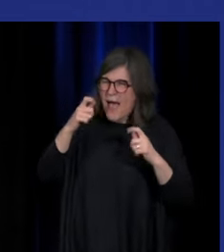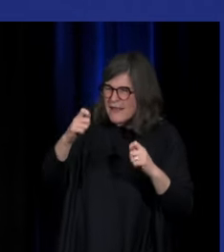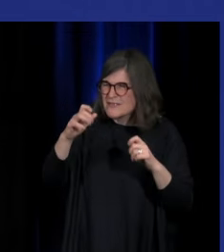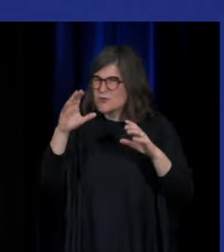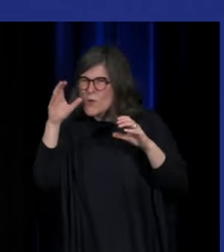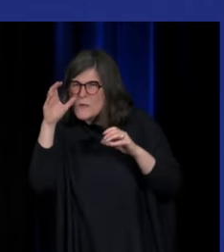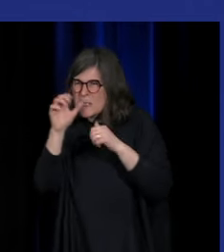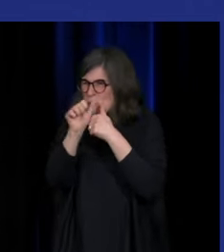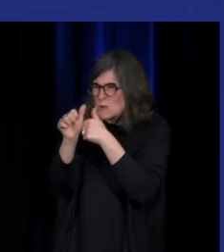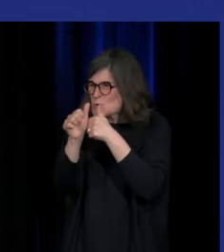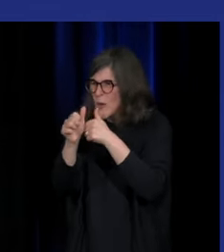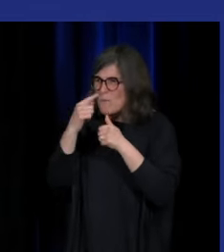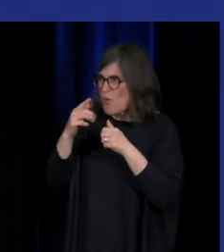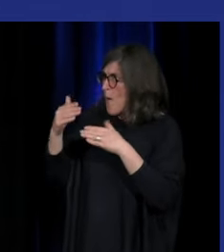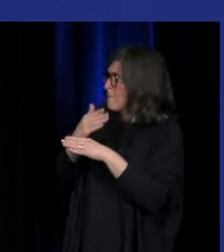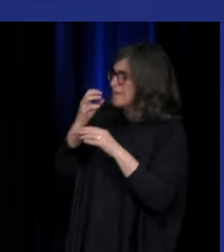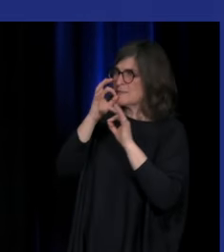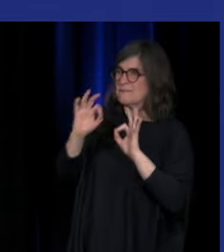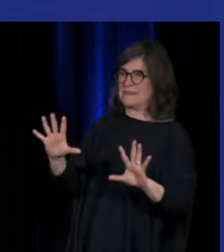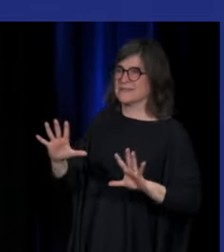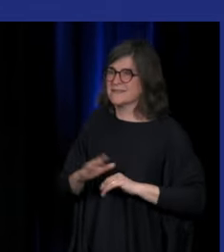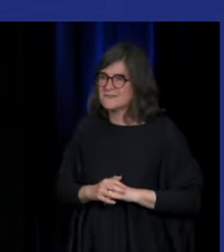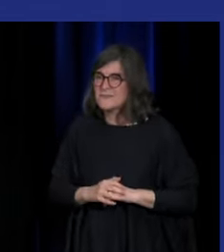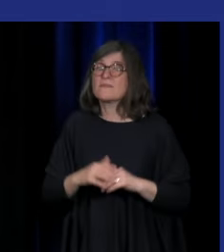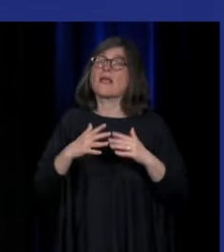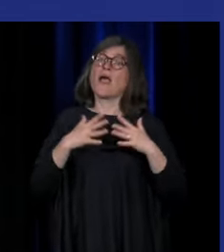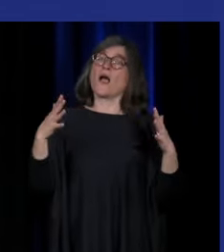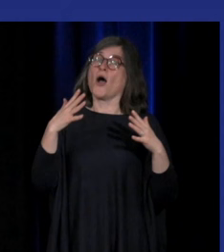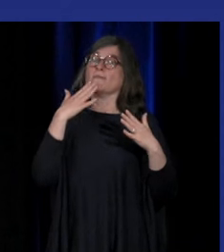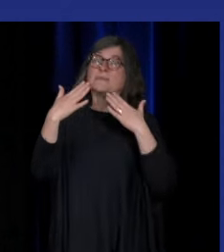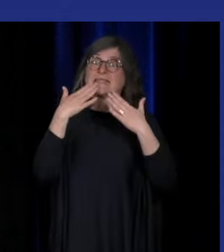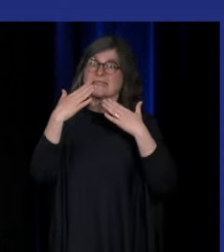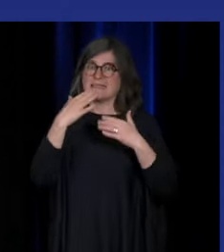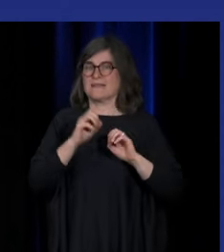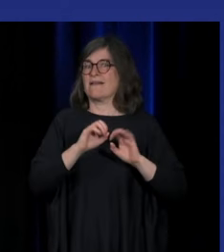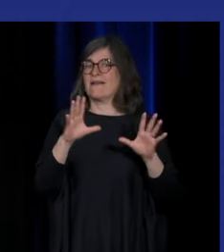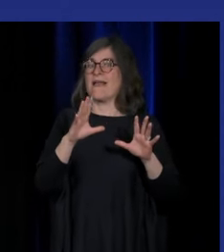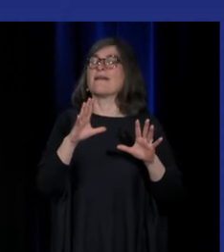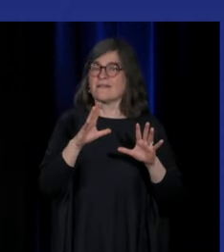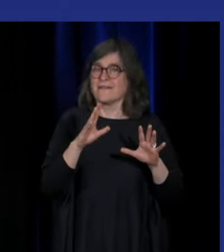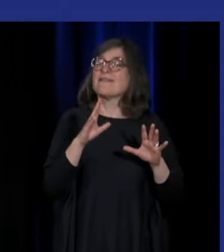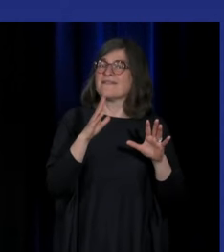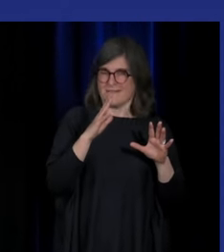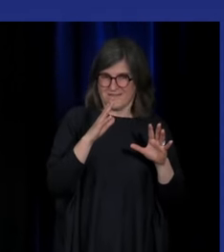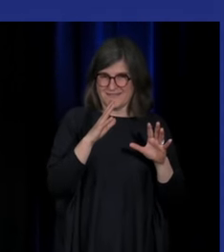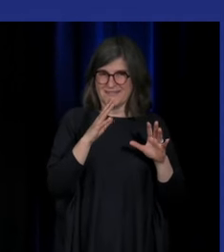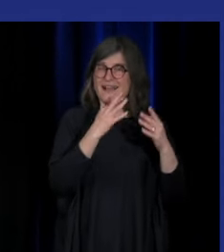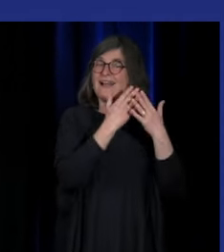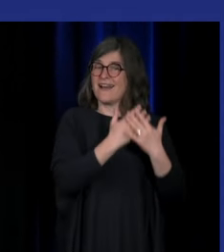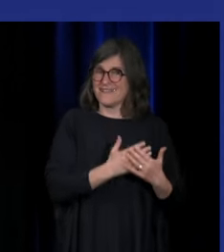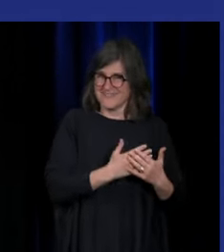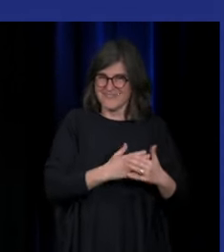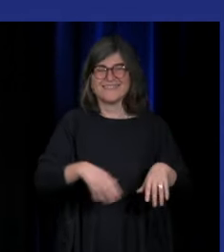qui se passe pour que tout se passe bien et enfin un grand merci à Claire David et Christine Kipour pour leur